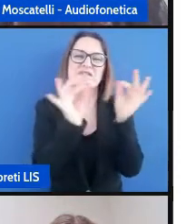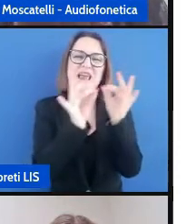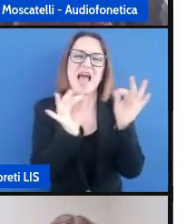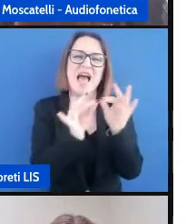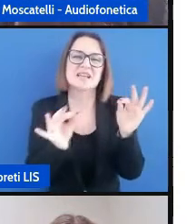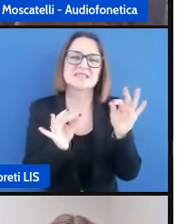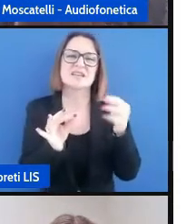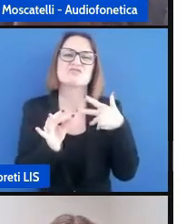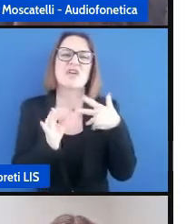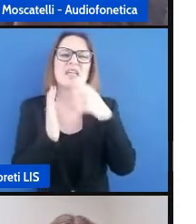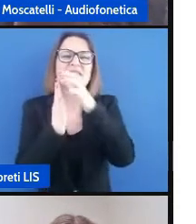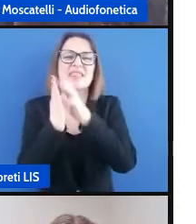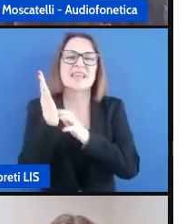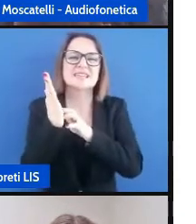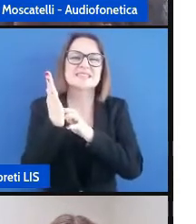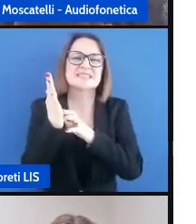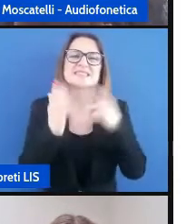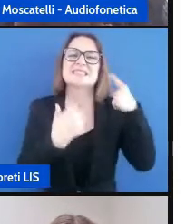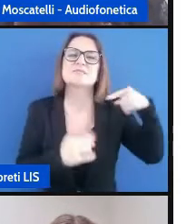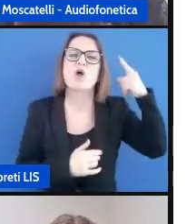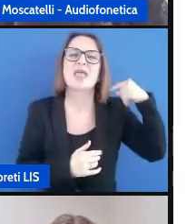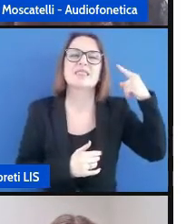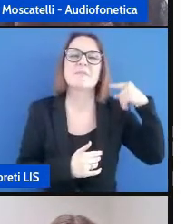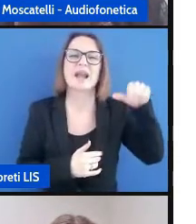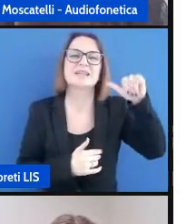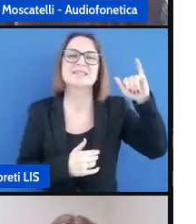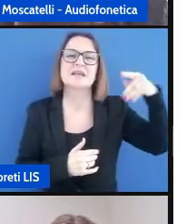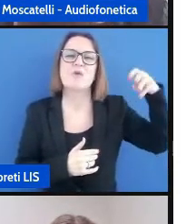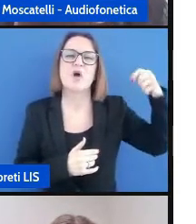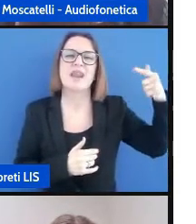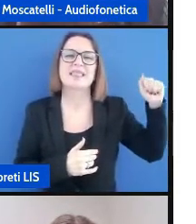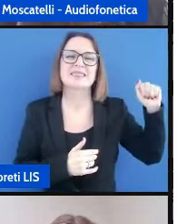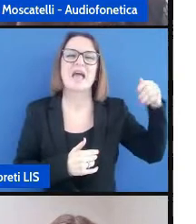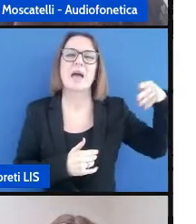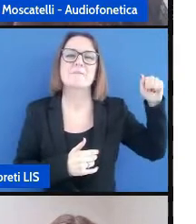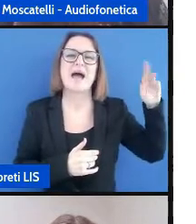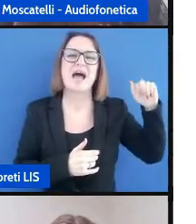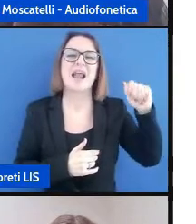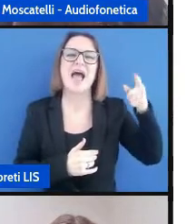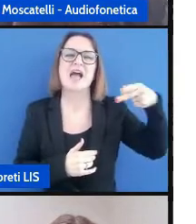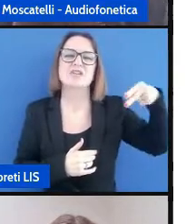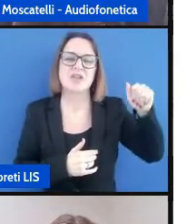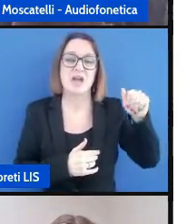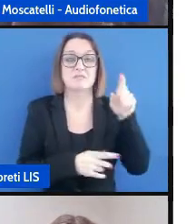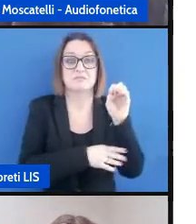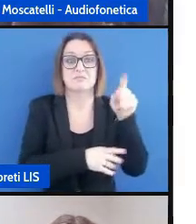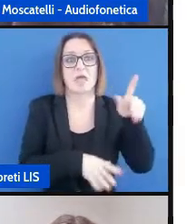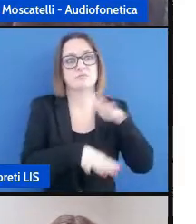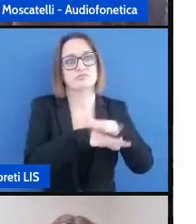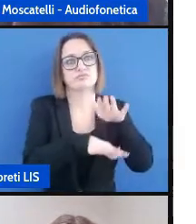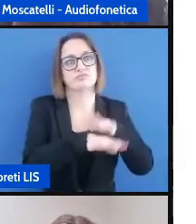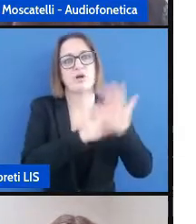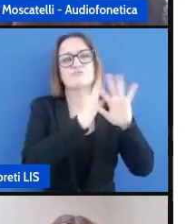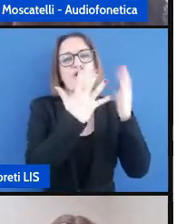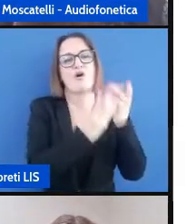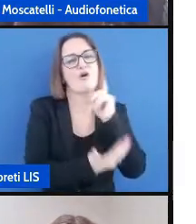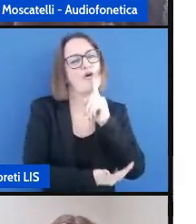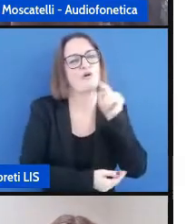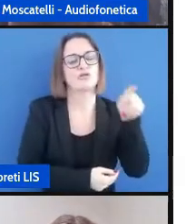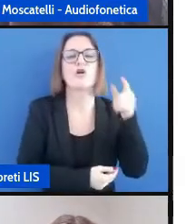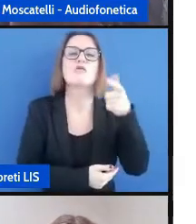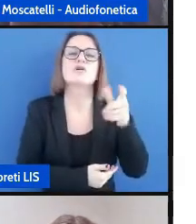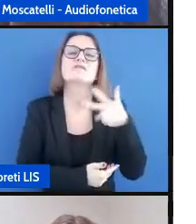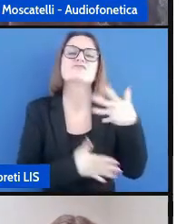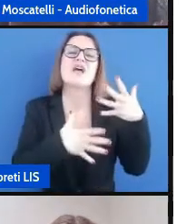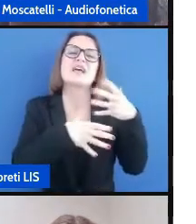uno dei testi di Simonetta Maragna che è una docente esperta del mondo della sordità proprio perché riassume un